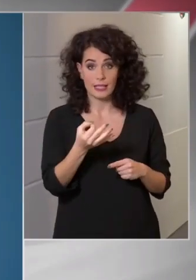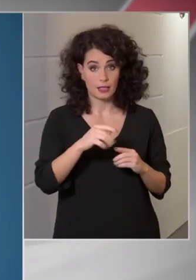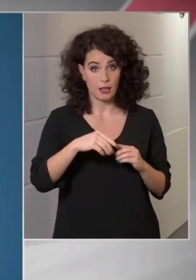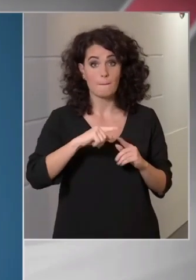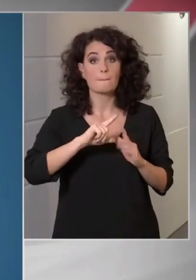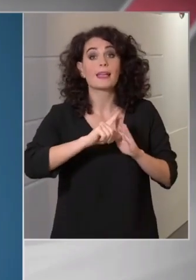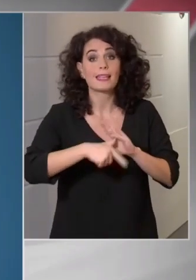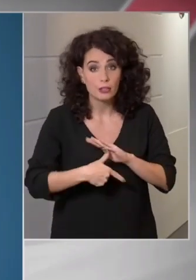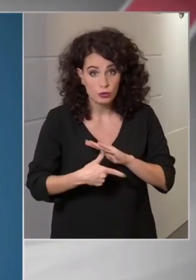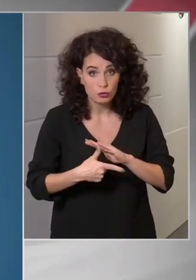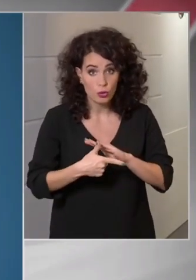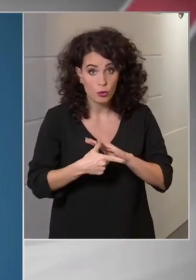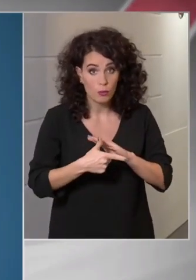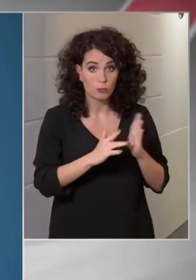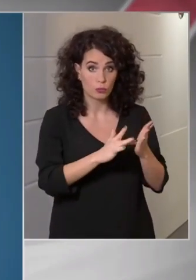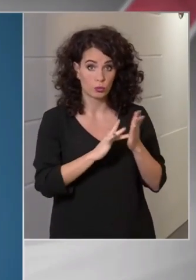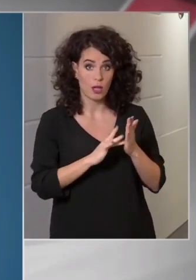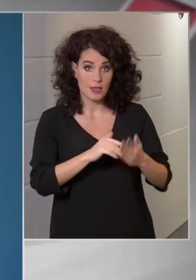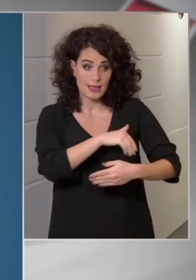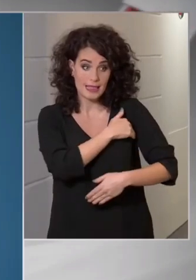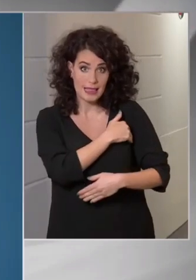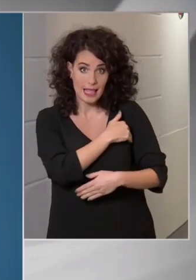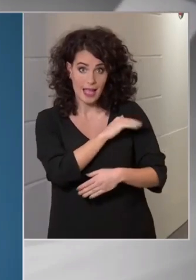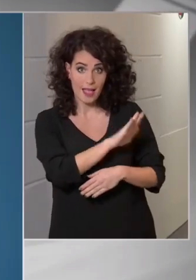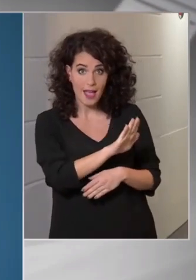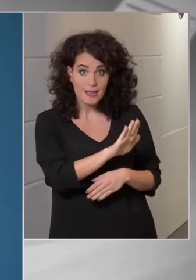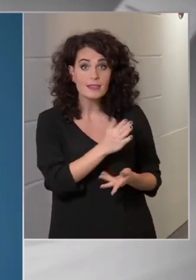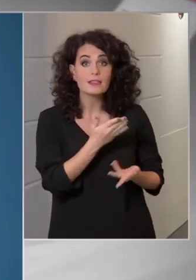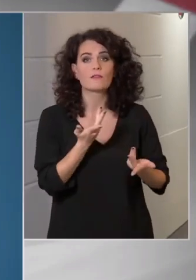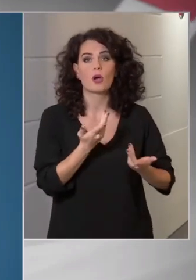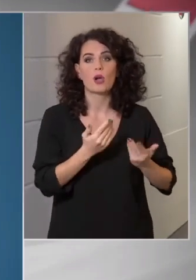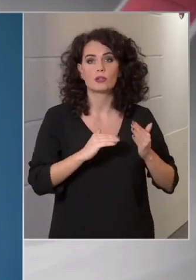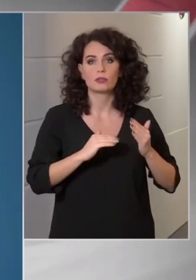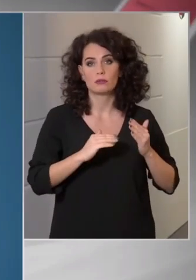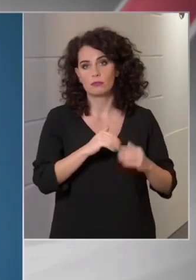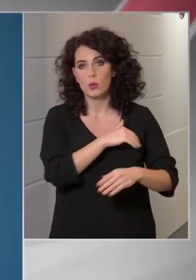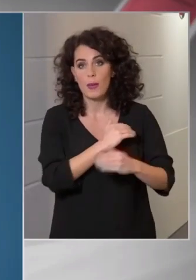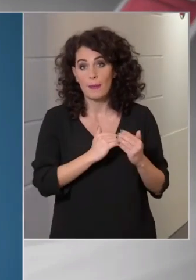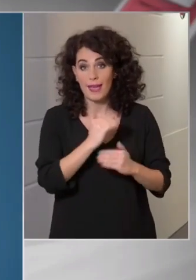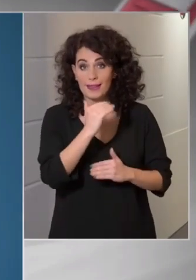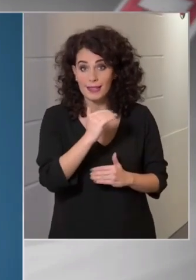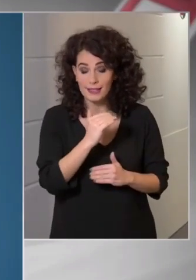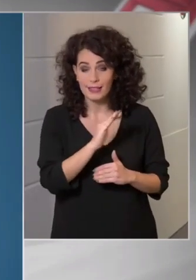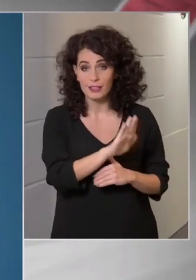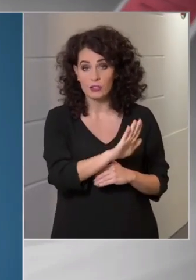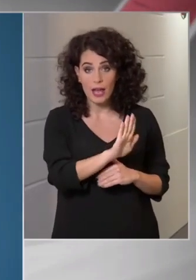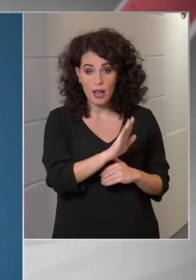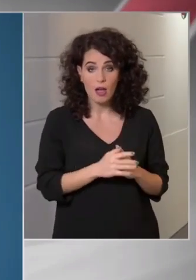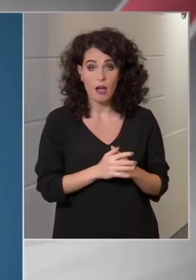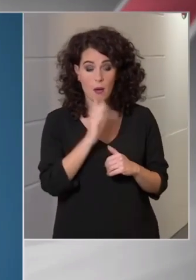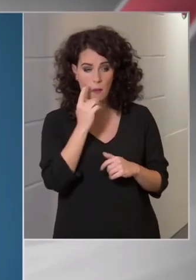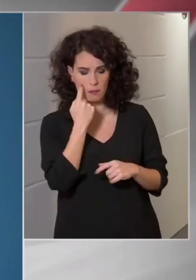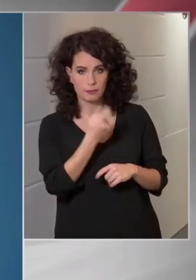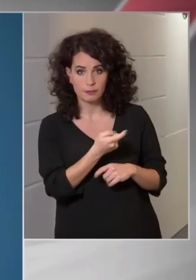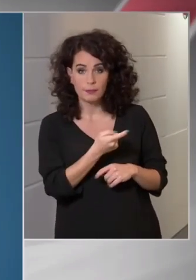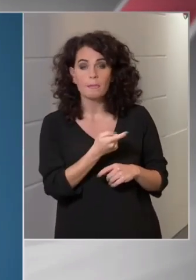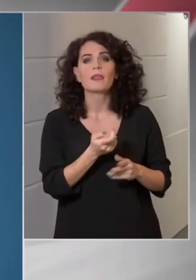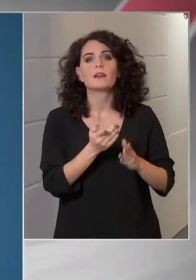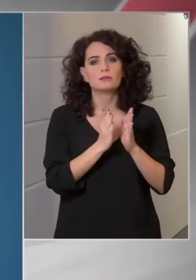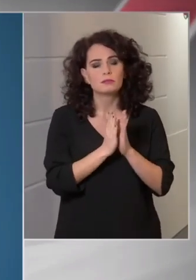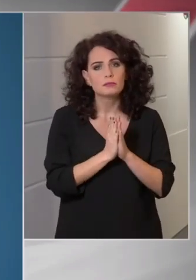jelentkezik csak a láz vagy a hőemelkedés. Kérem, hogy legyünk